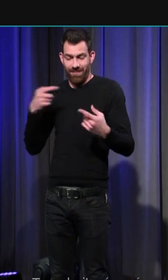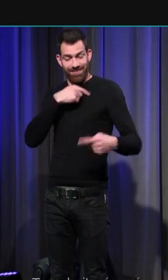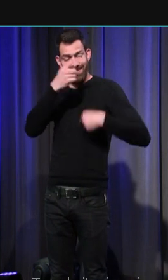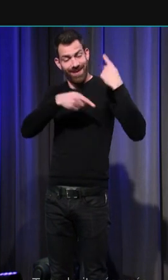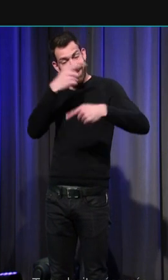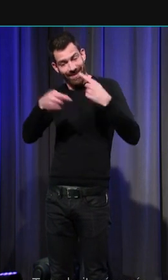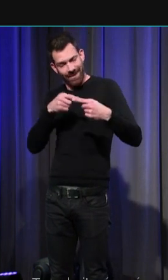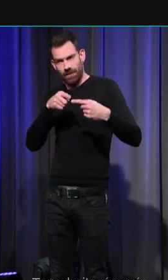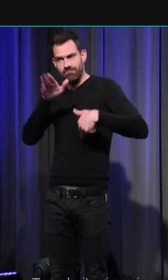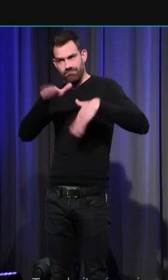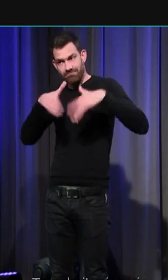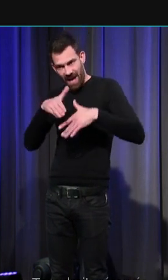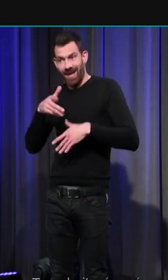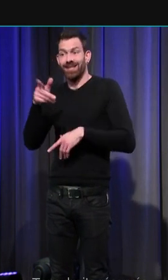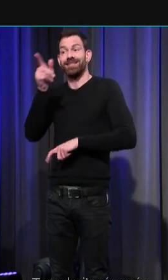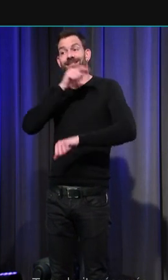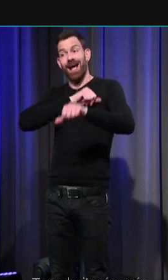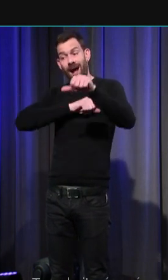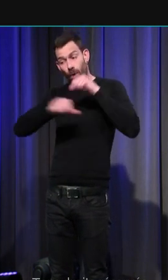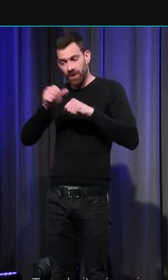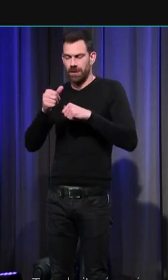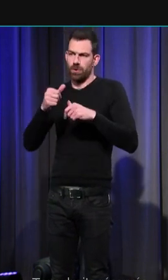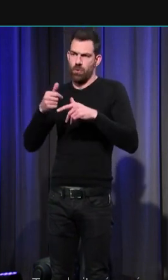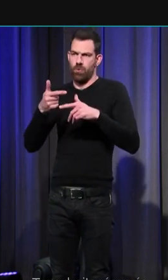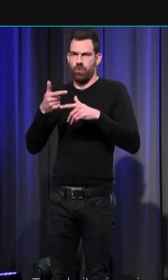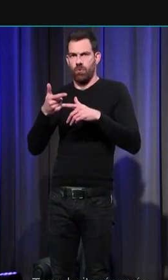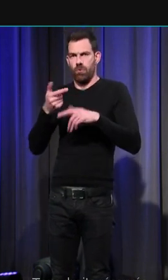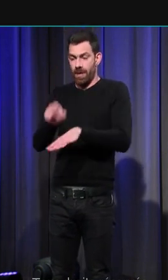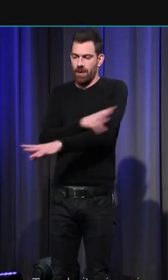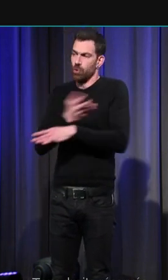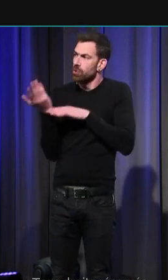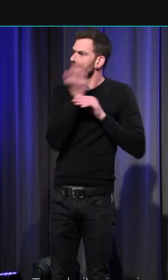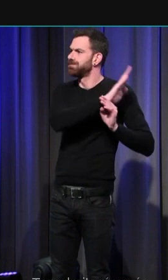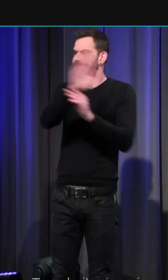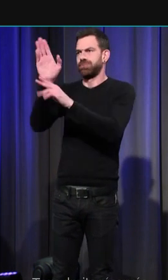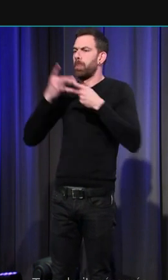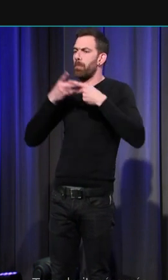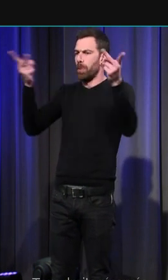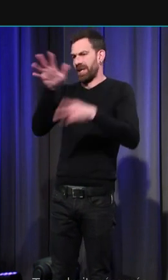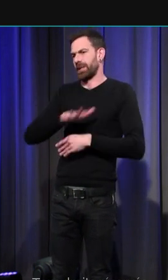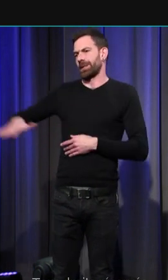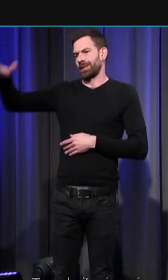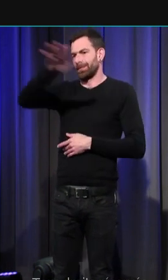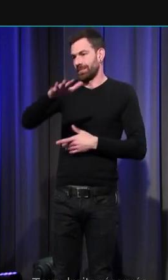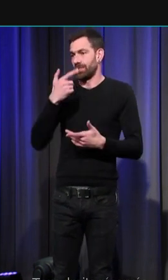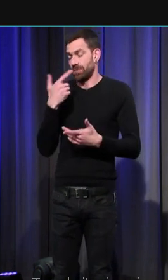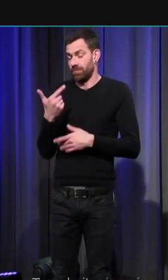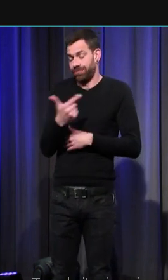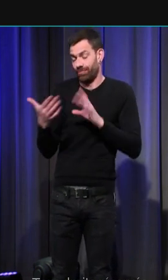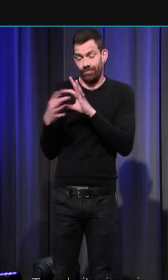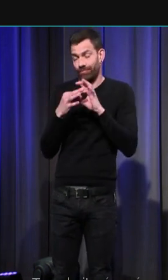exige une performance publique de l'émotion et donc que les deux fonctionnent main dans la main et sont tout aussi